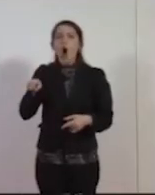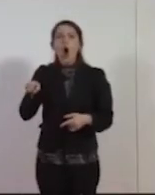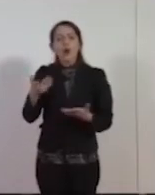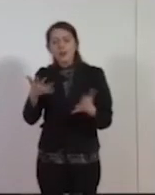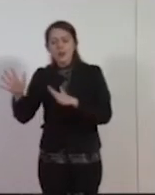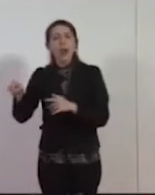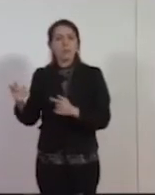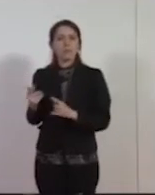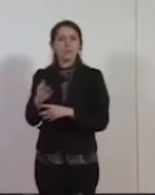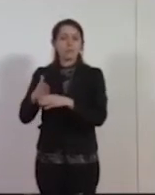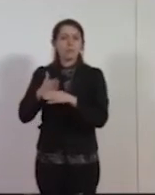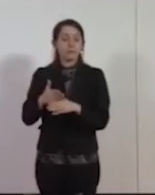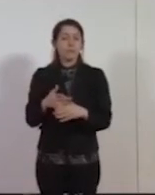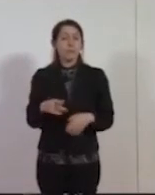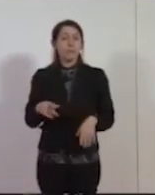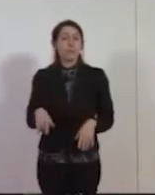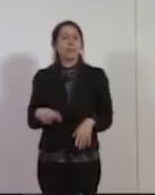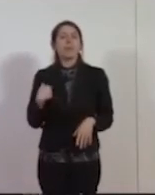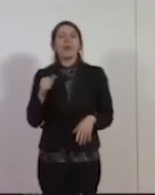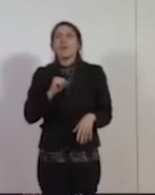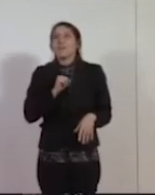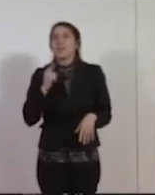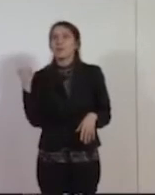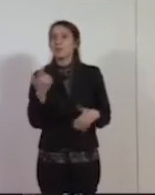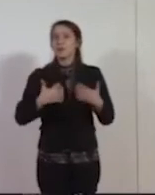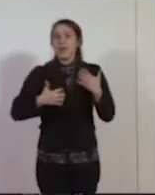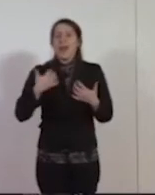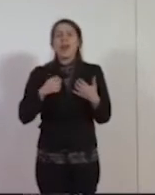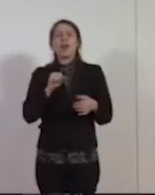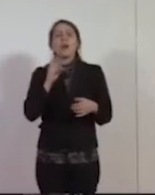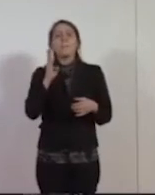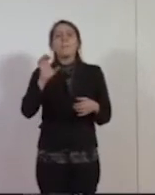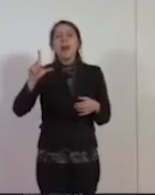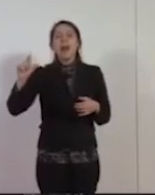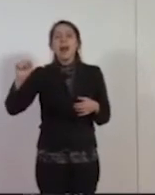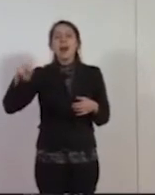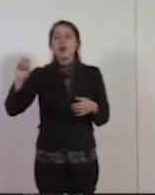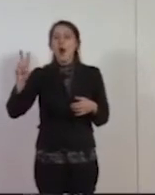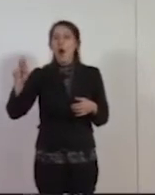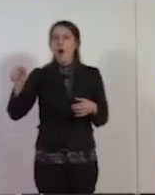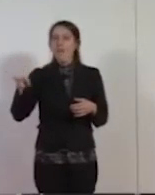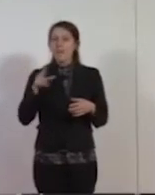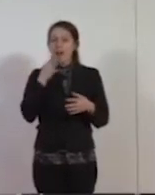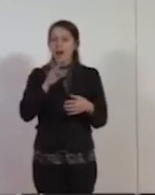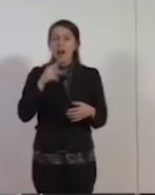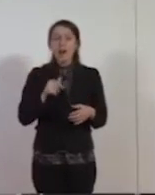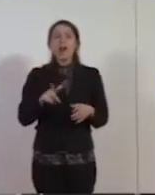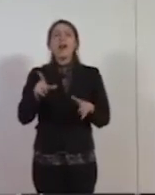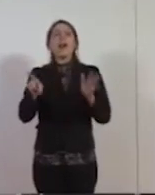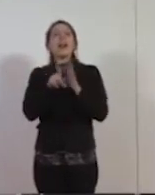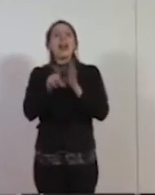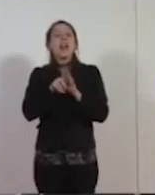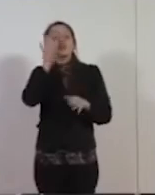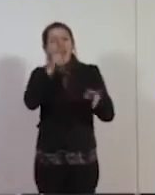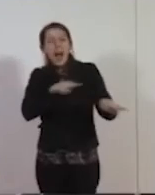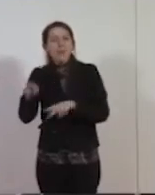Credo ci siamo emozionati tutti sentendo parlare Teresa Bellanova. E quando ha ricordato la legge sul caporalato, un'altra